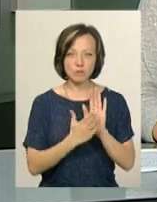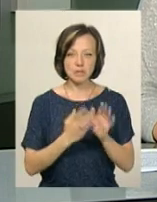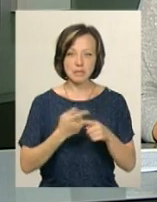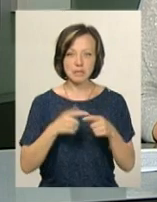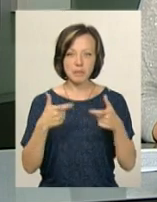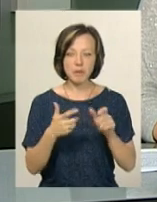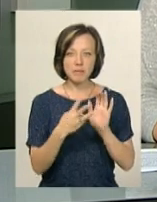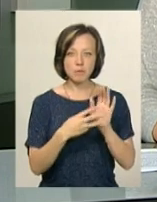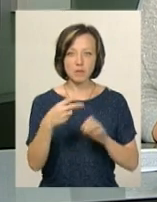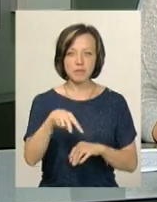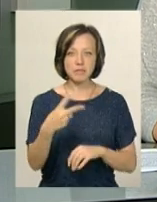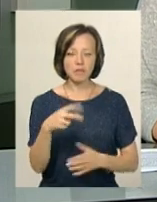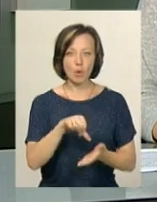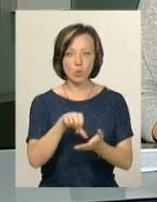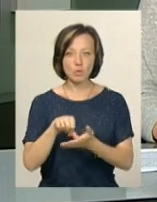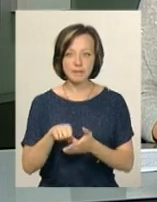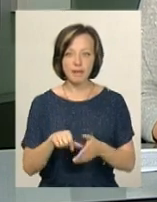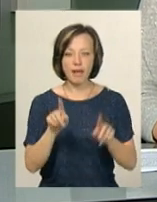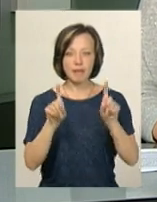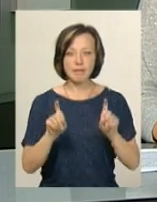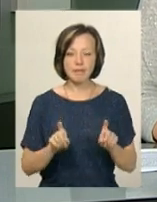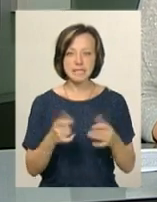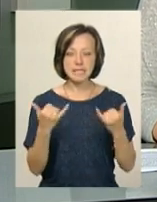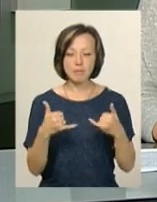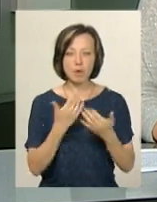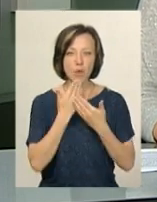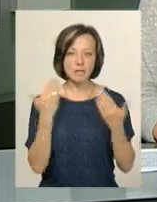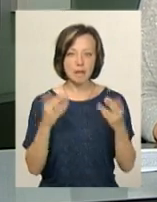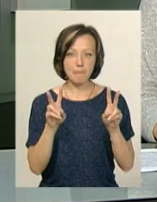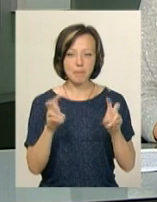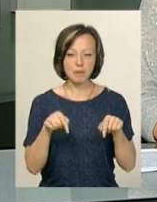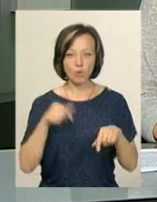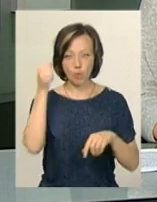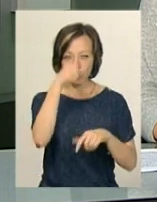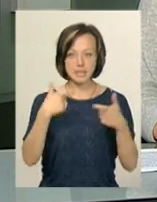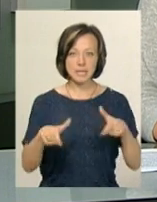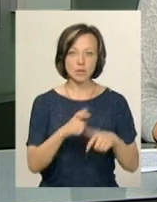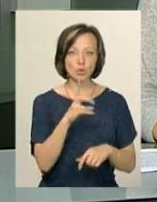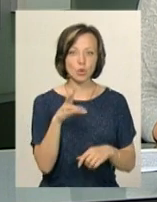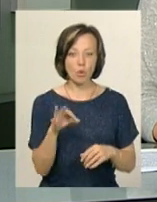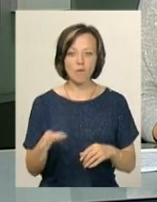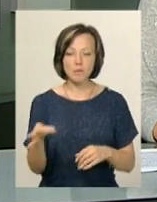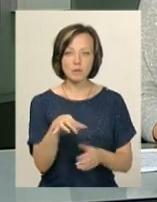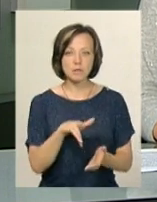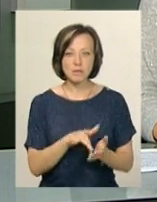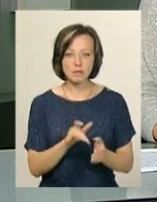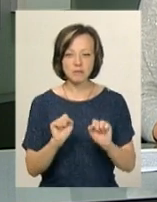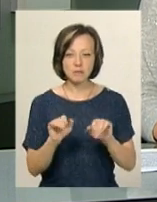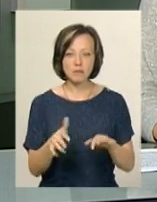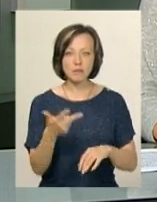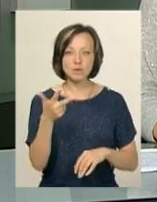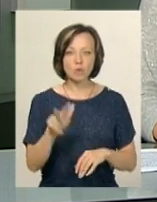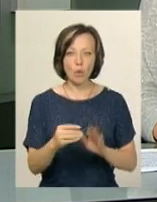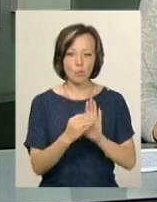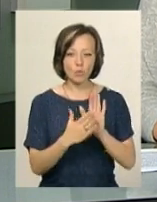цей іспит 822 учасники. Тест з хімії був останнім предметом цьогорічної сесії ЗНО. В обласному центрі його складали у